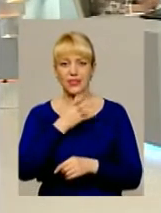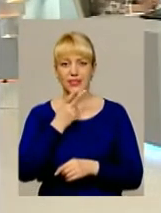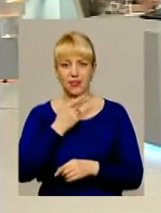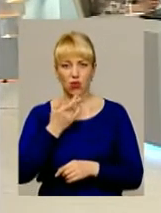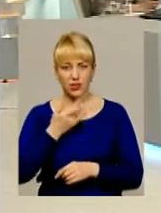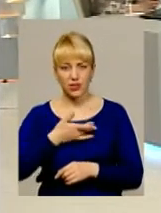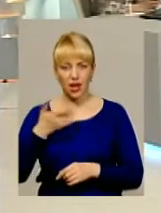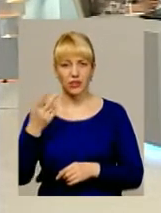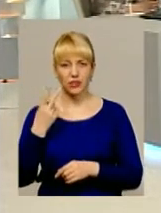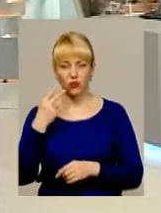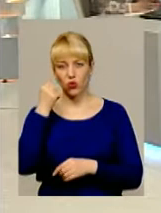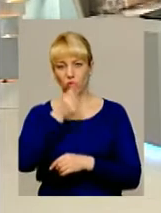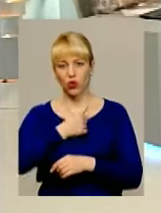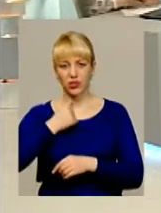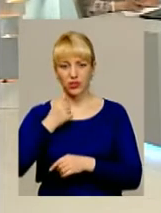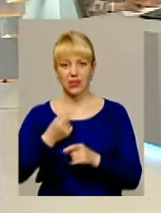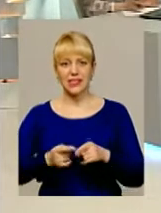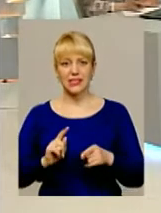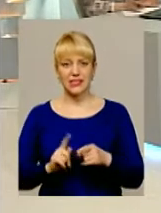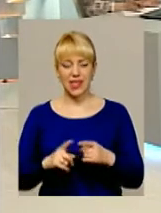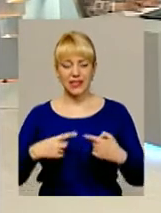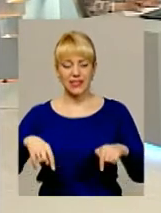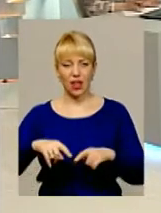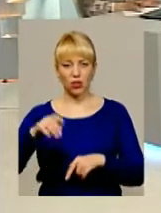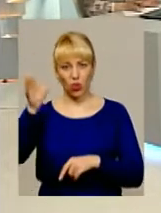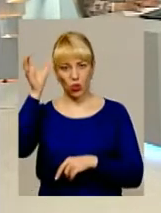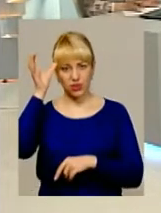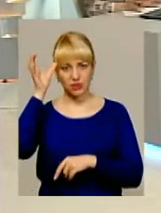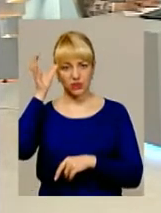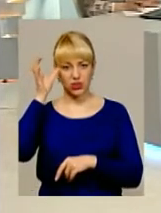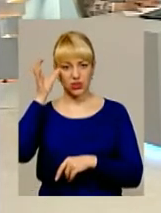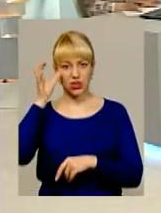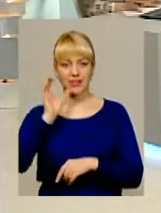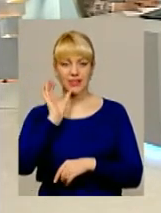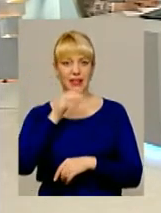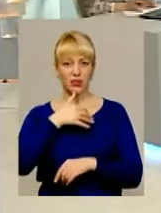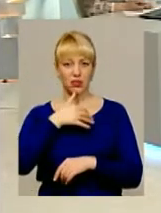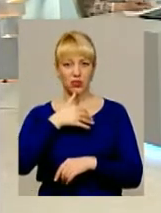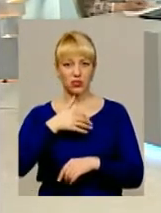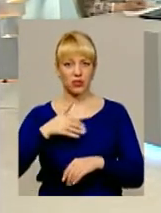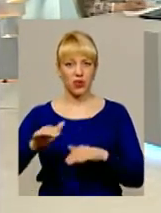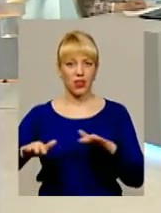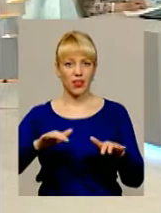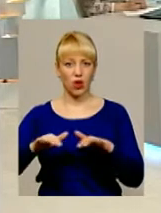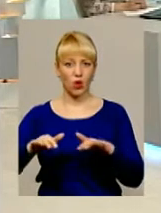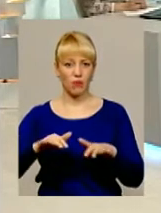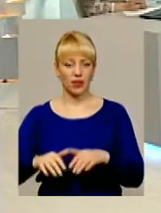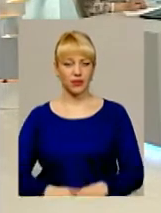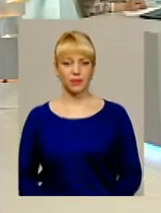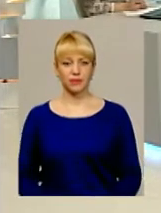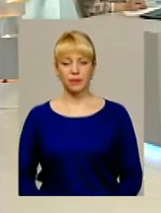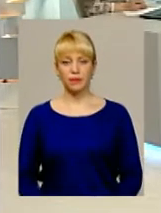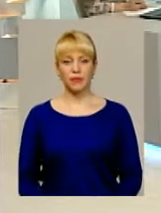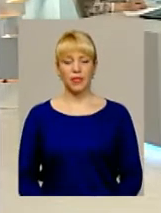цей сектор освіти досить таки серйозно лихоманив. Дійсно,